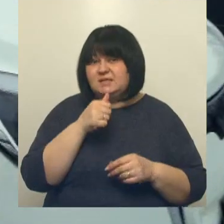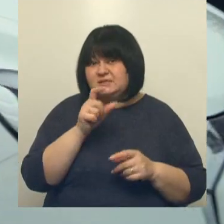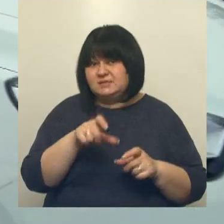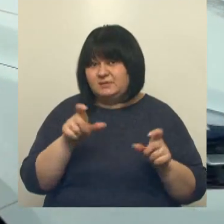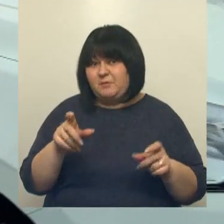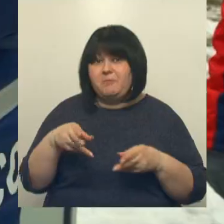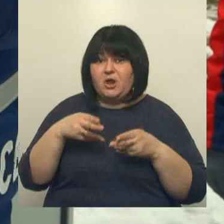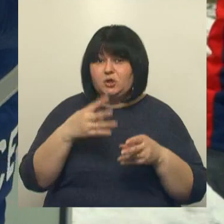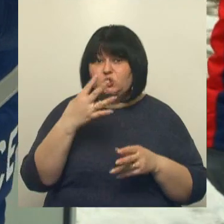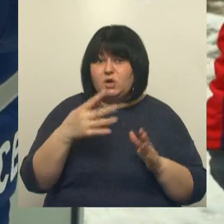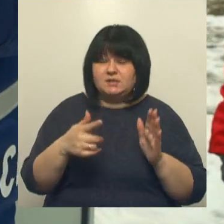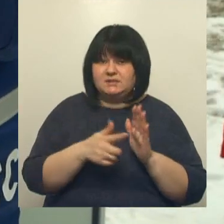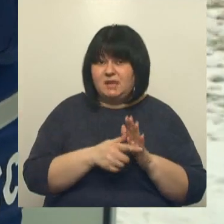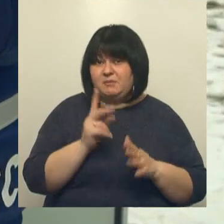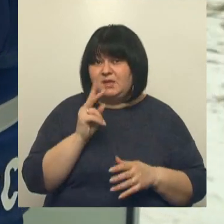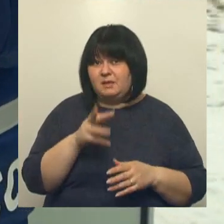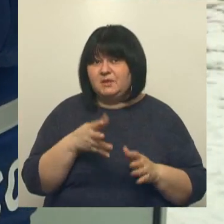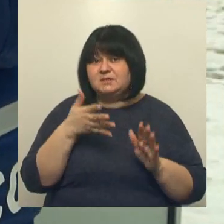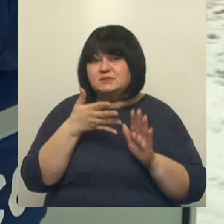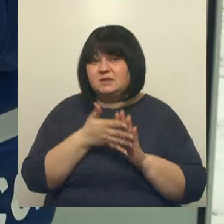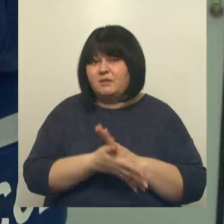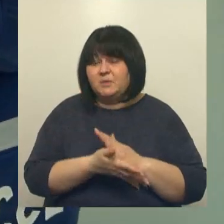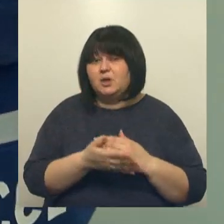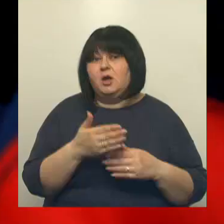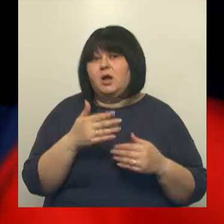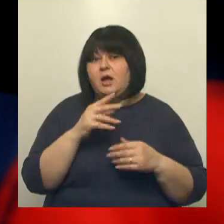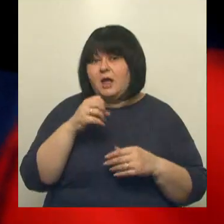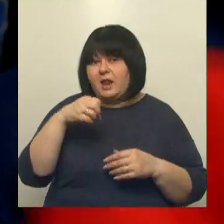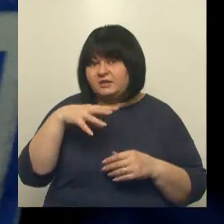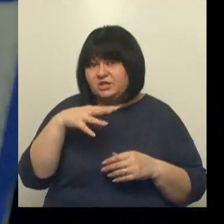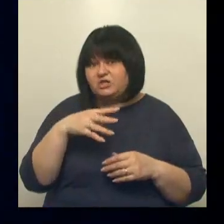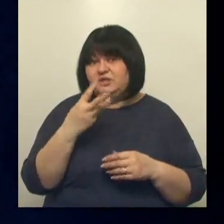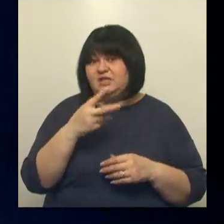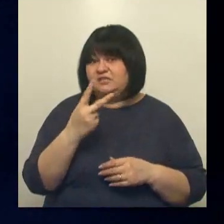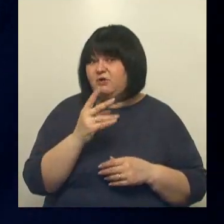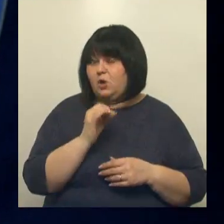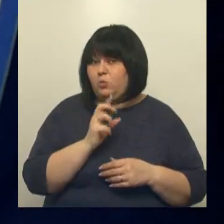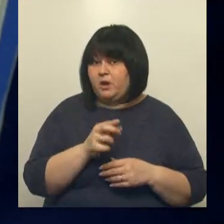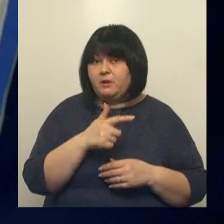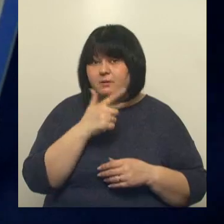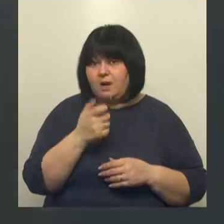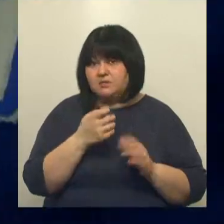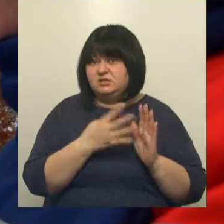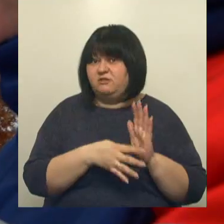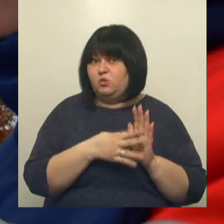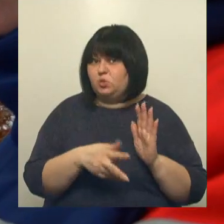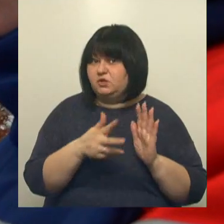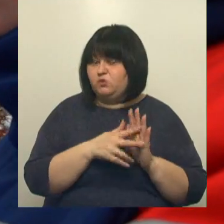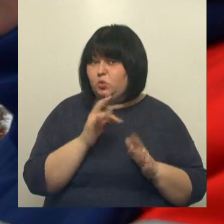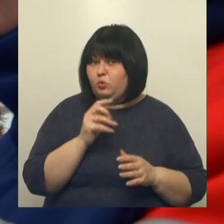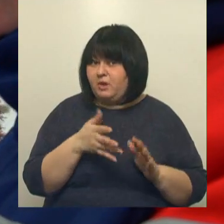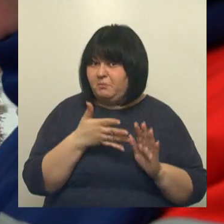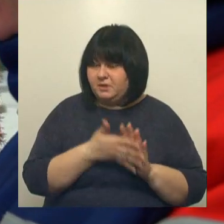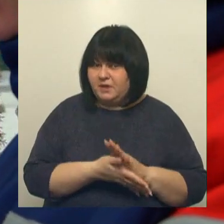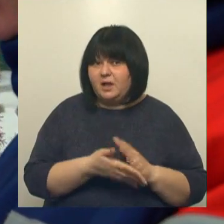47 километров. Для сравнения затраты на электричество около 32 рублей. Газ обошелся почти в 98 рублей. Но